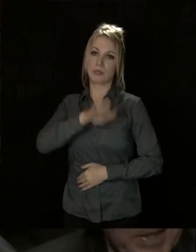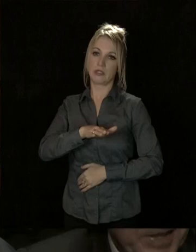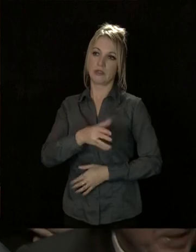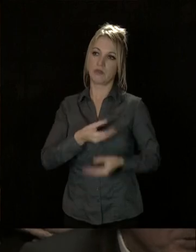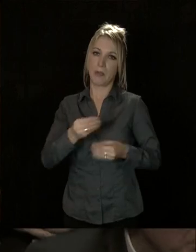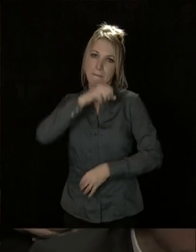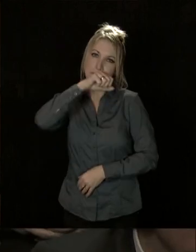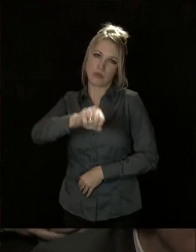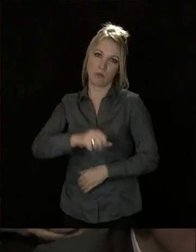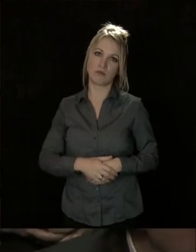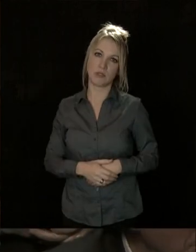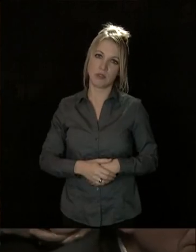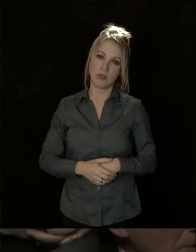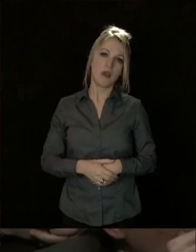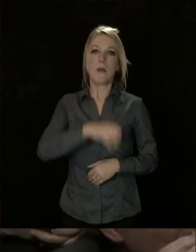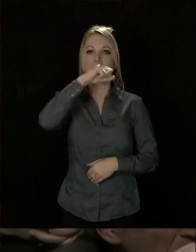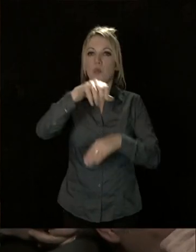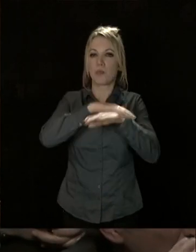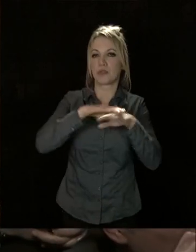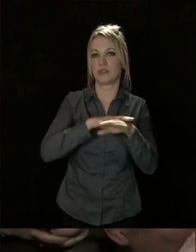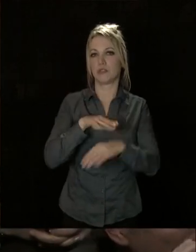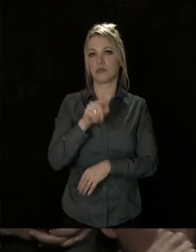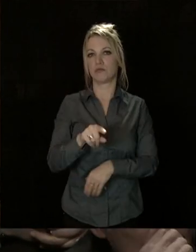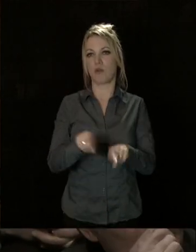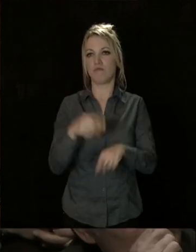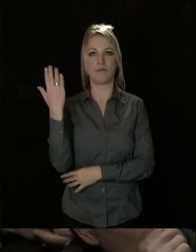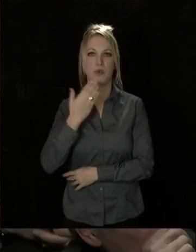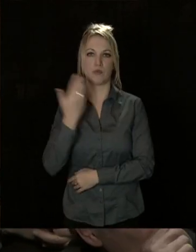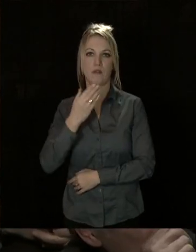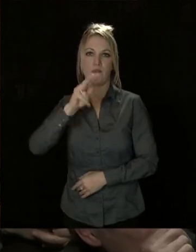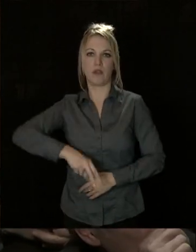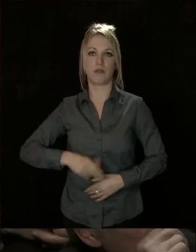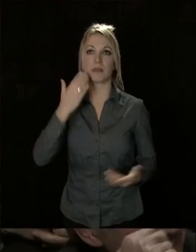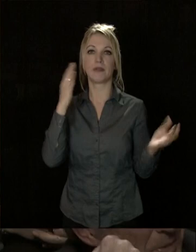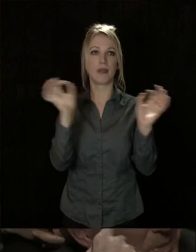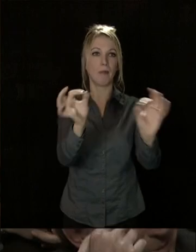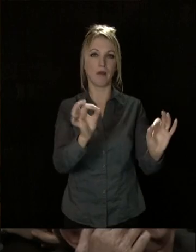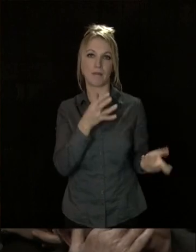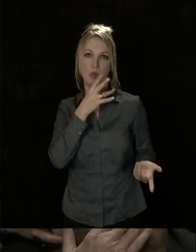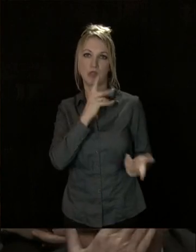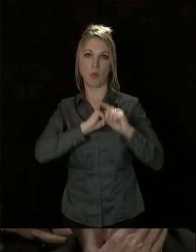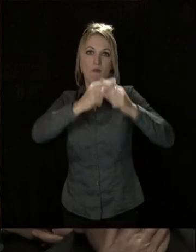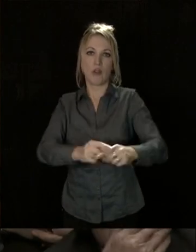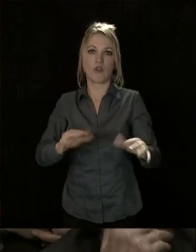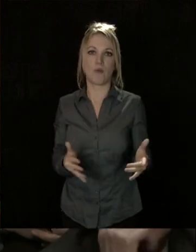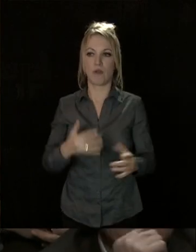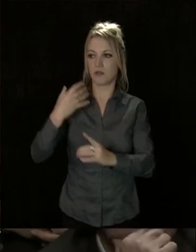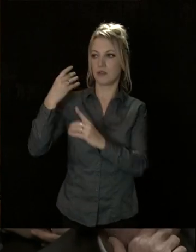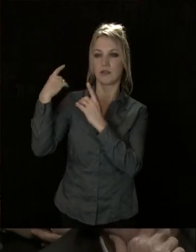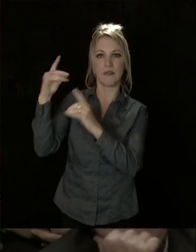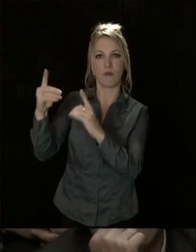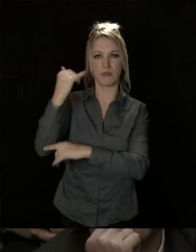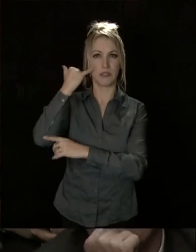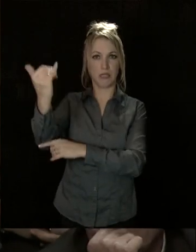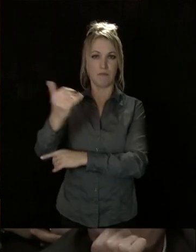toutes les passions. Et la passion pour la politique est une nécessité, sans quoi il est impossible de convaincre, de défendre ses